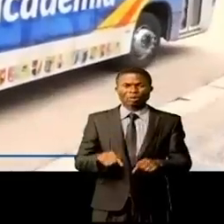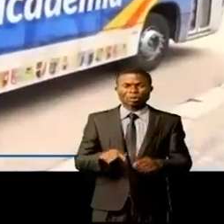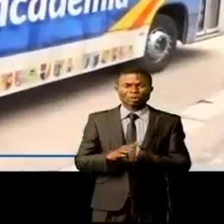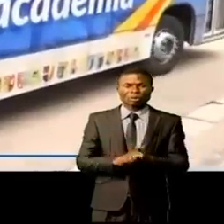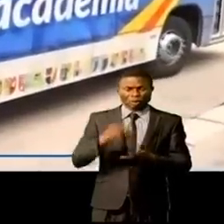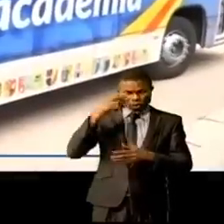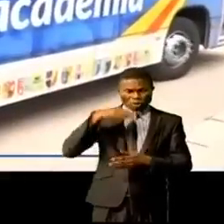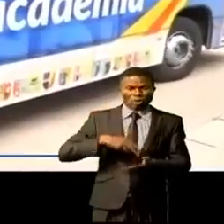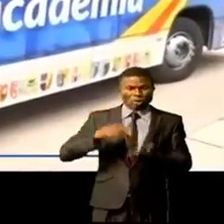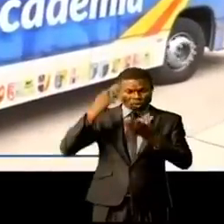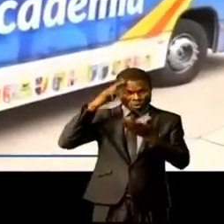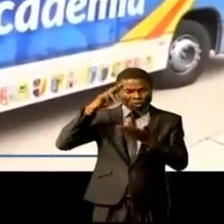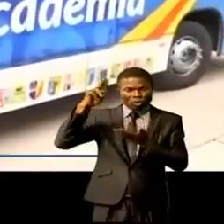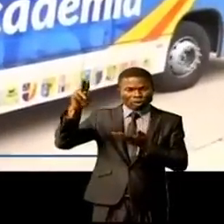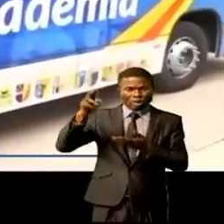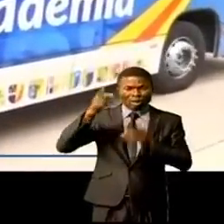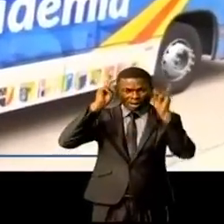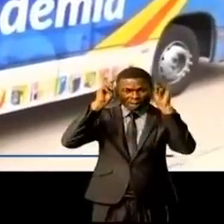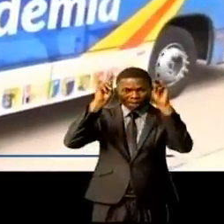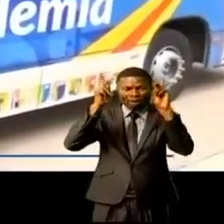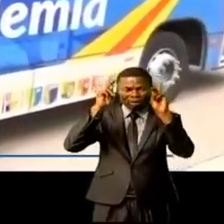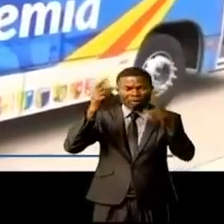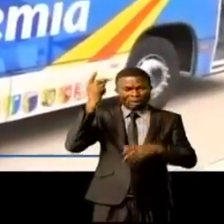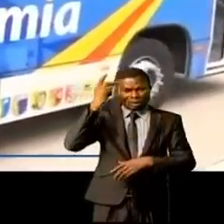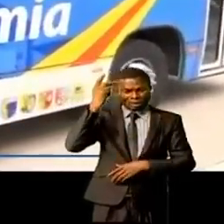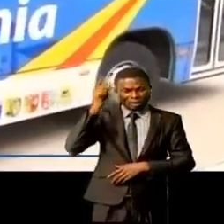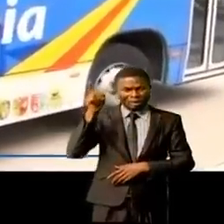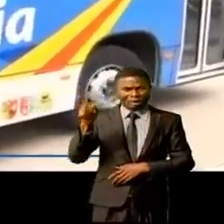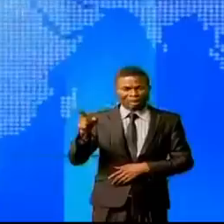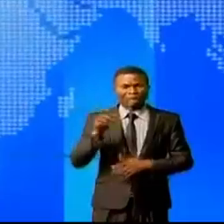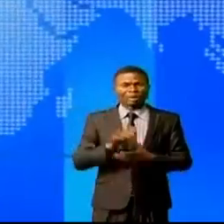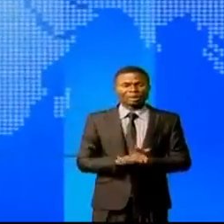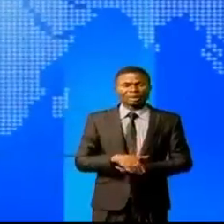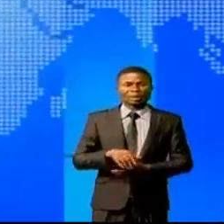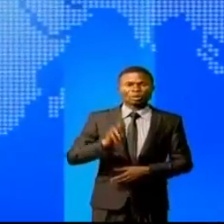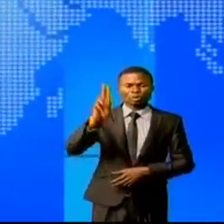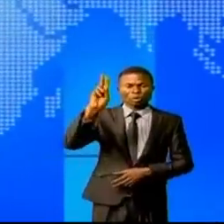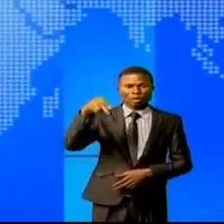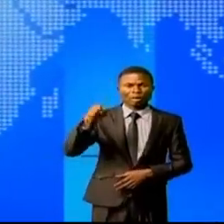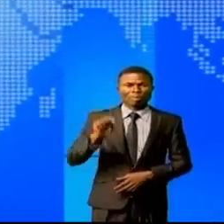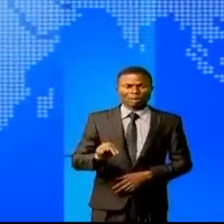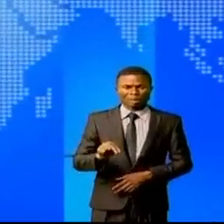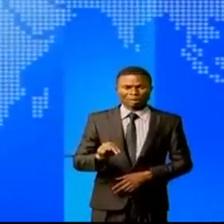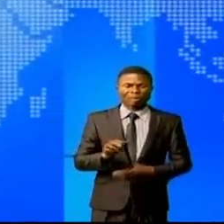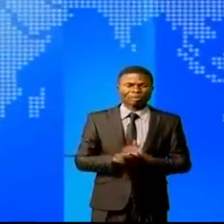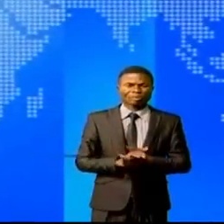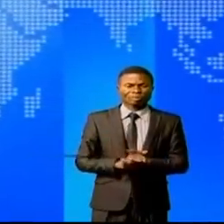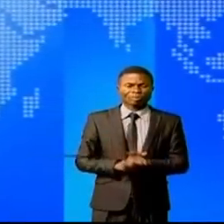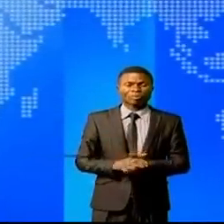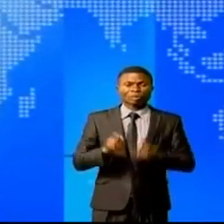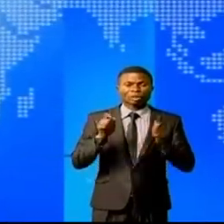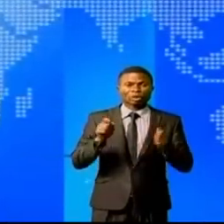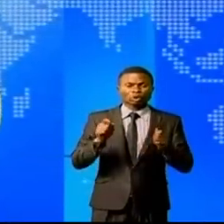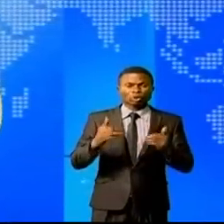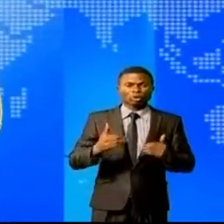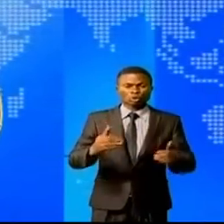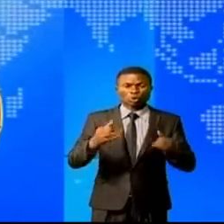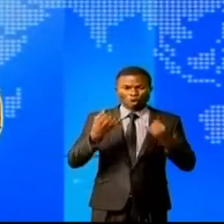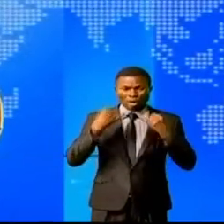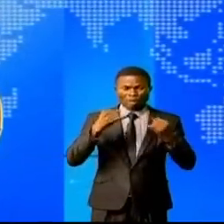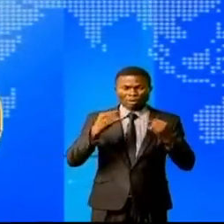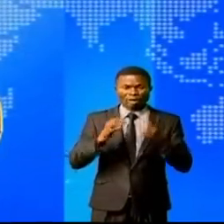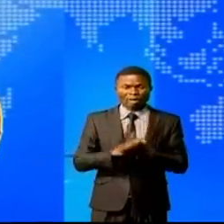l'Université pédagogique nationale. Poursuivons cette édition d'information.